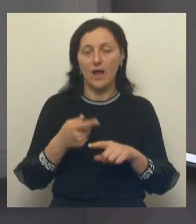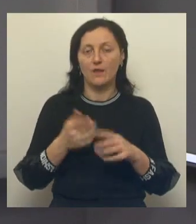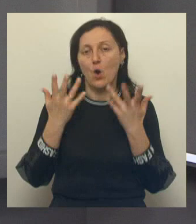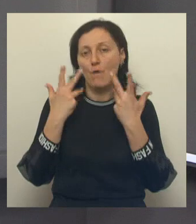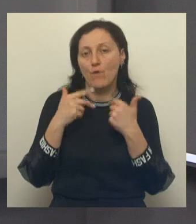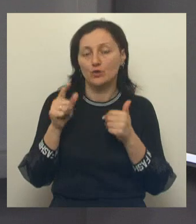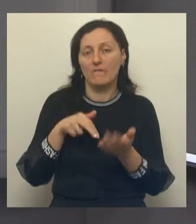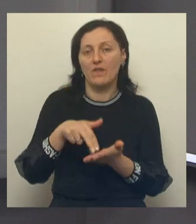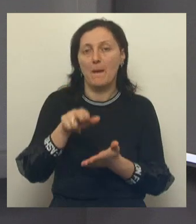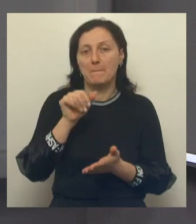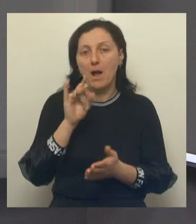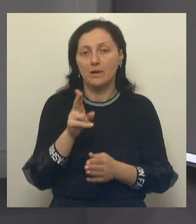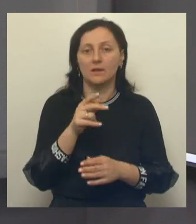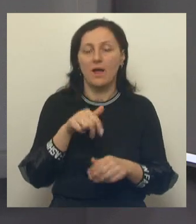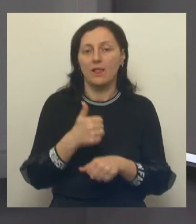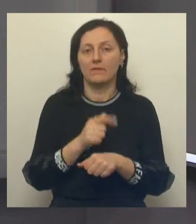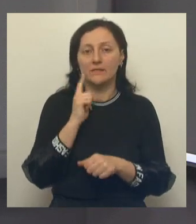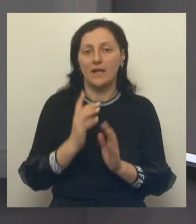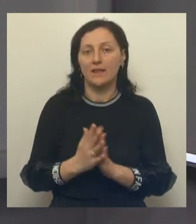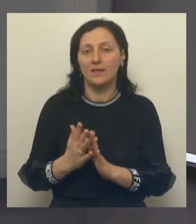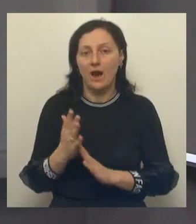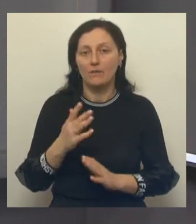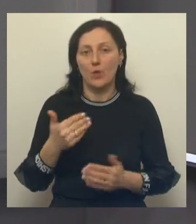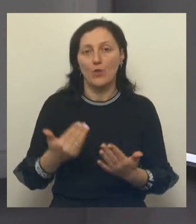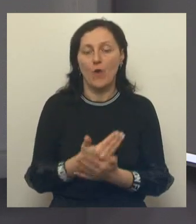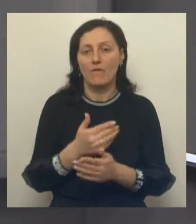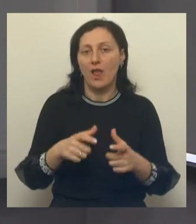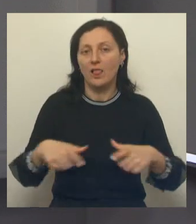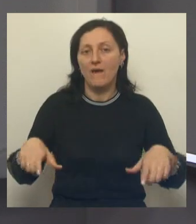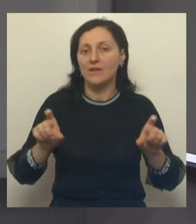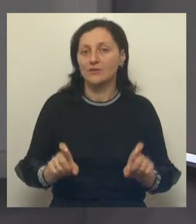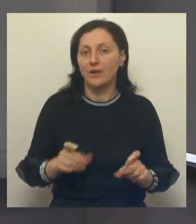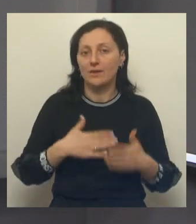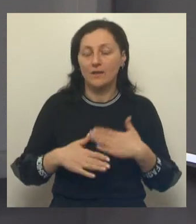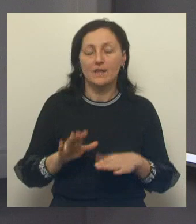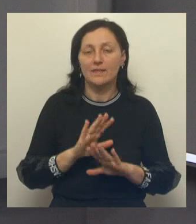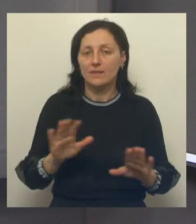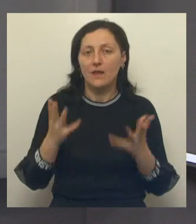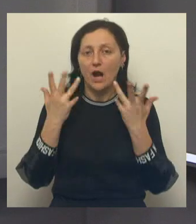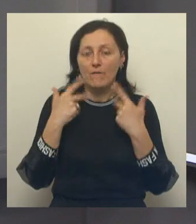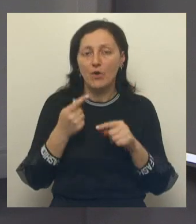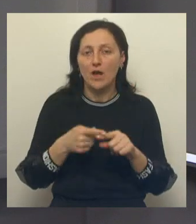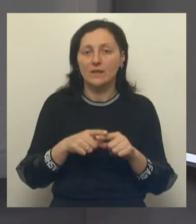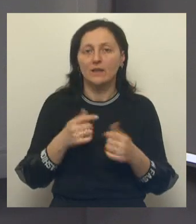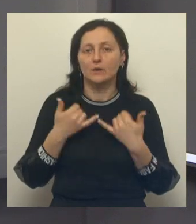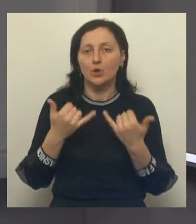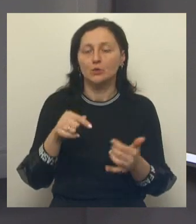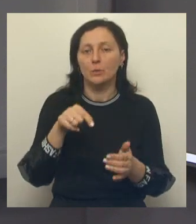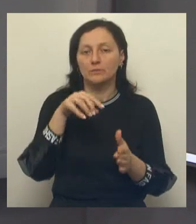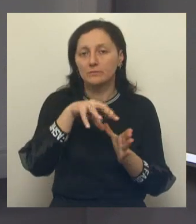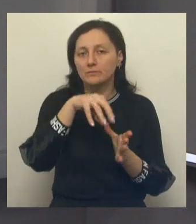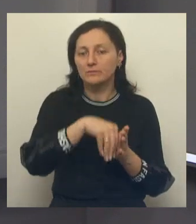том, чтобы выйти в парк, и была зеленая травка, и мы радовались на новой лавочке. Комфортное проживание это и доступность для инвалидов, обязательно.